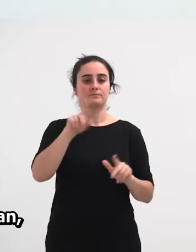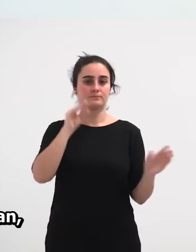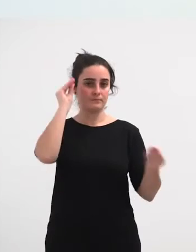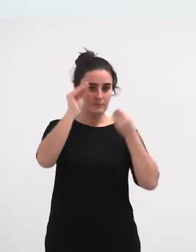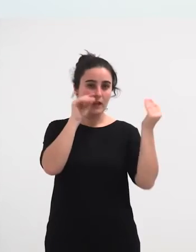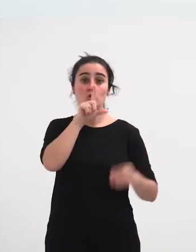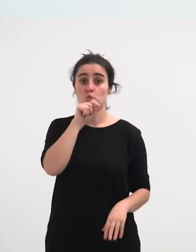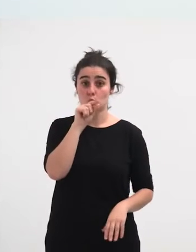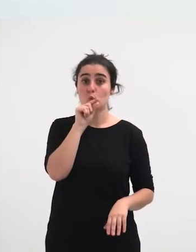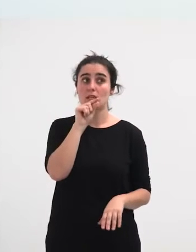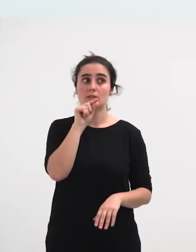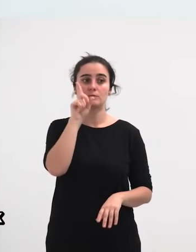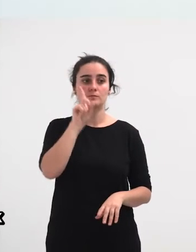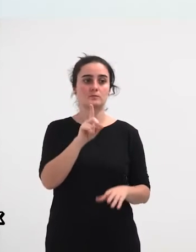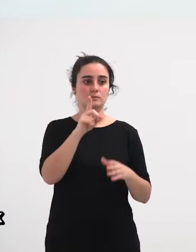tuiterren eta,